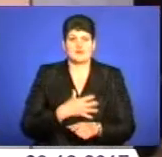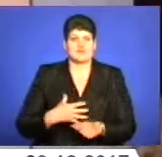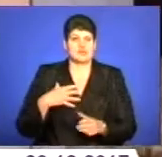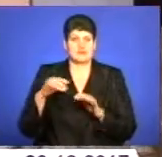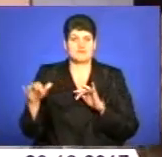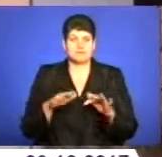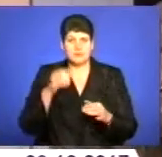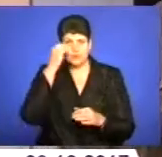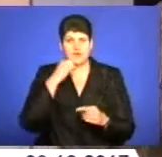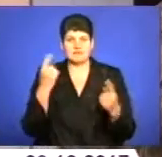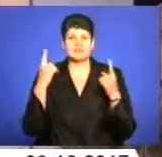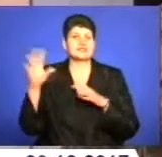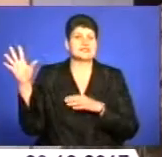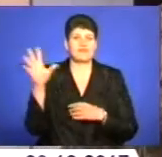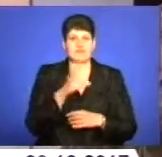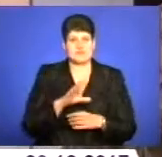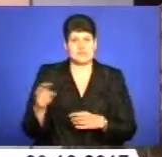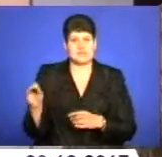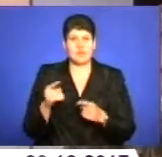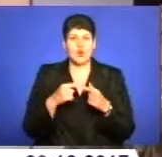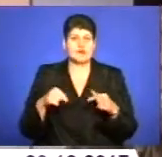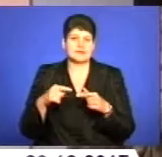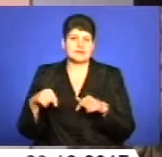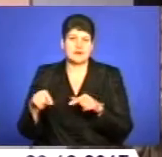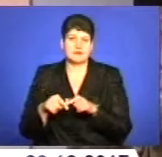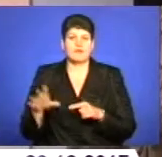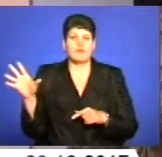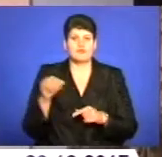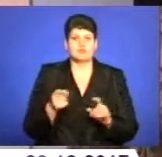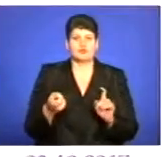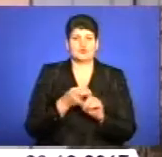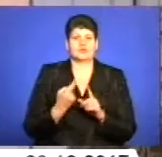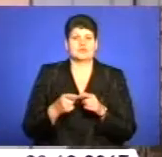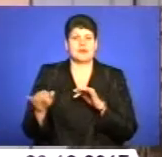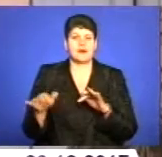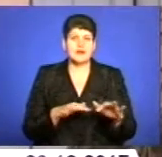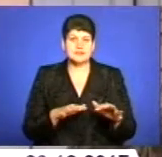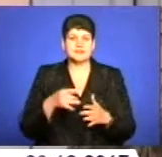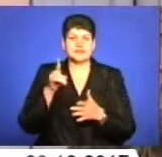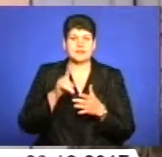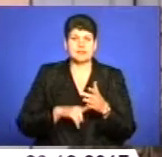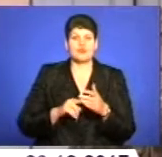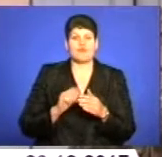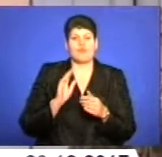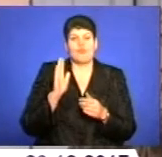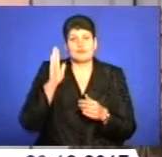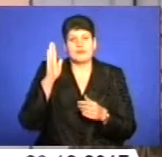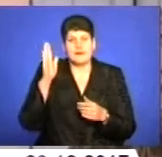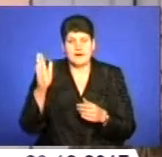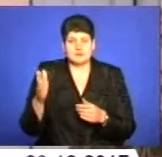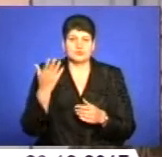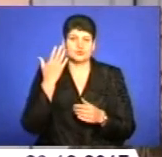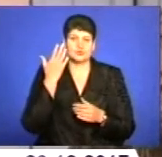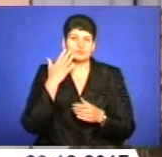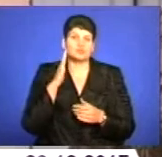подяки величезне всім організаторам, всім, хто залучився до цієї акції. Надіюся, що в подальшому, бо закінчиться війна,